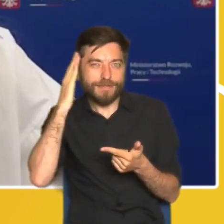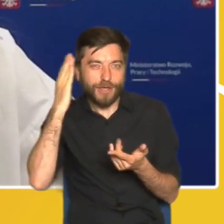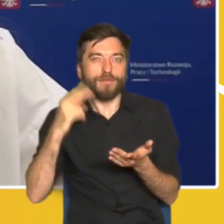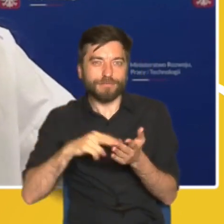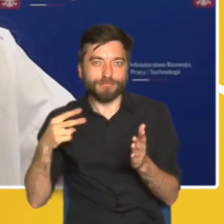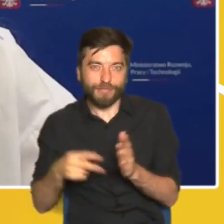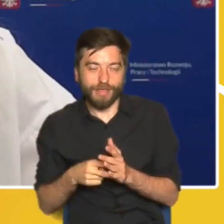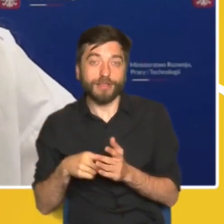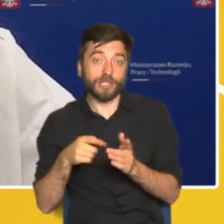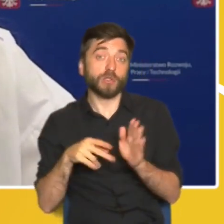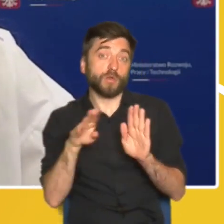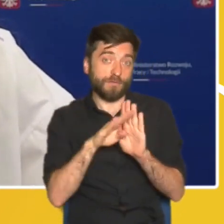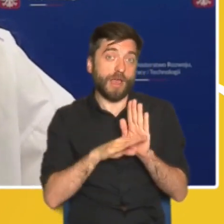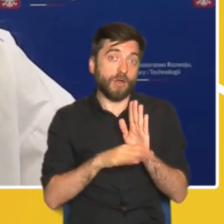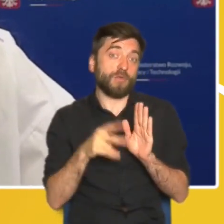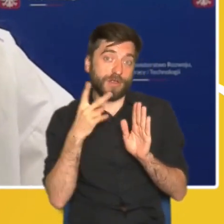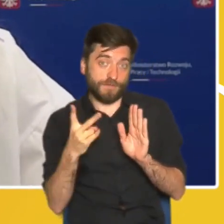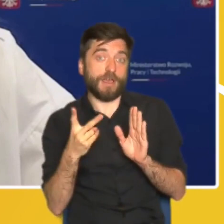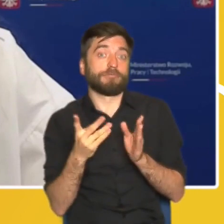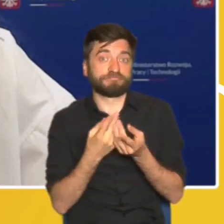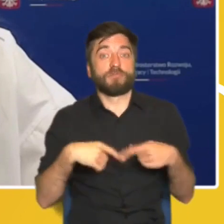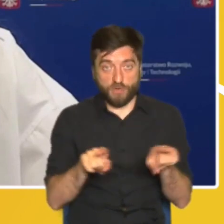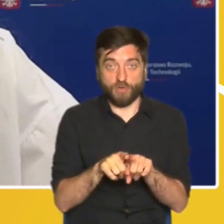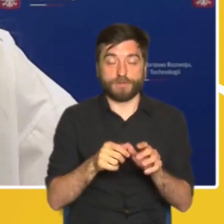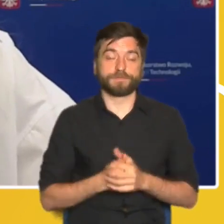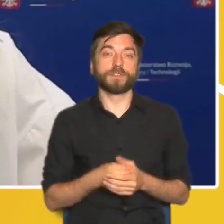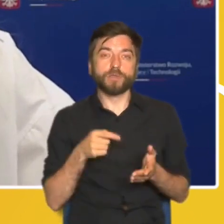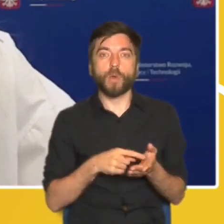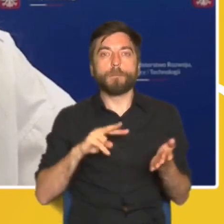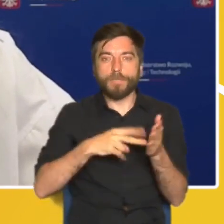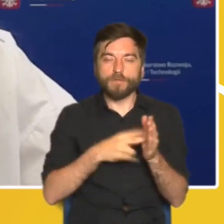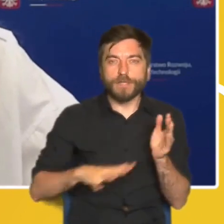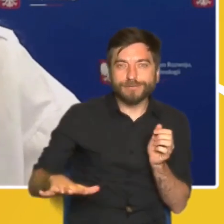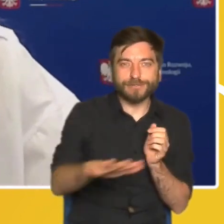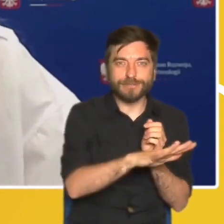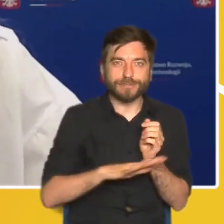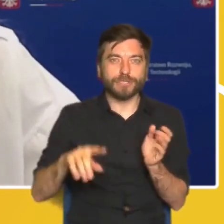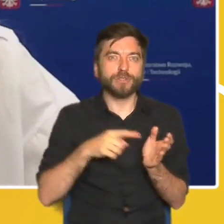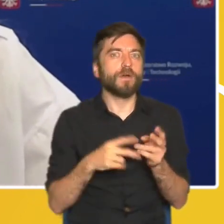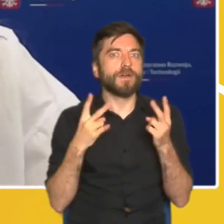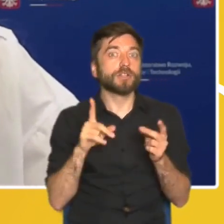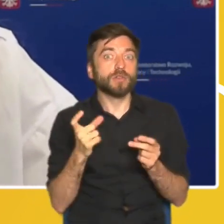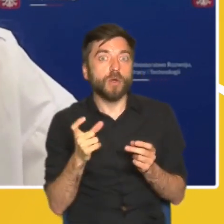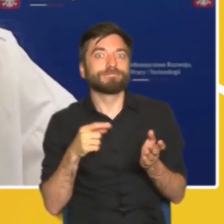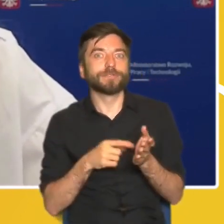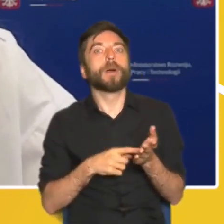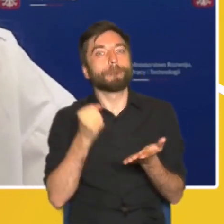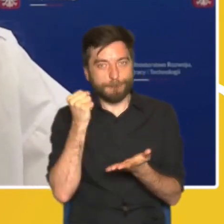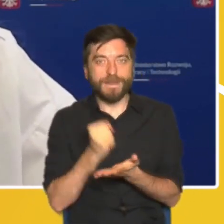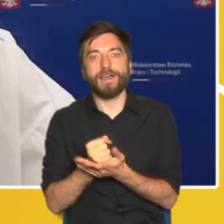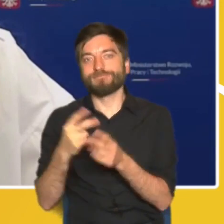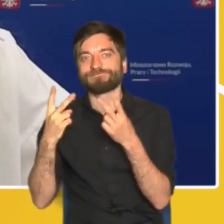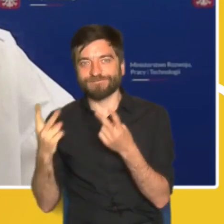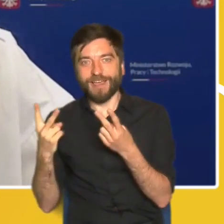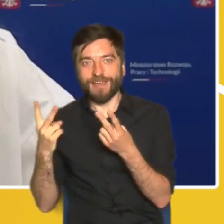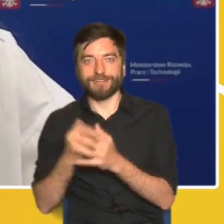warunków. Oczywistą odpowiedzią na problemy planowania przestrzennego jest bezpośrednia interwencja legislacyjna.